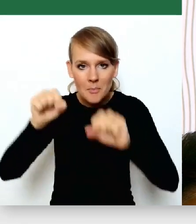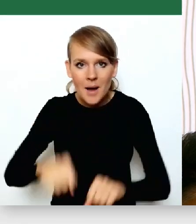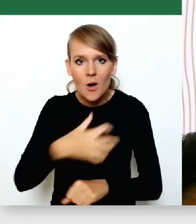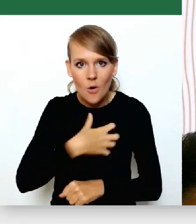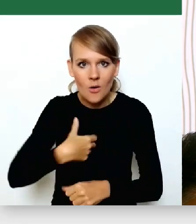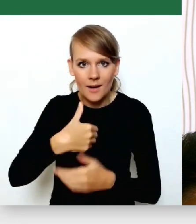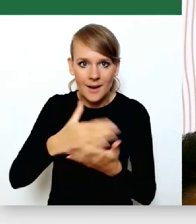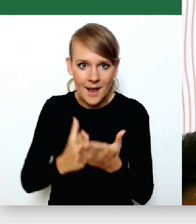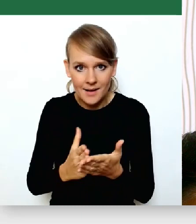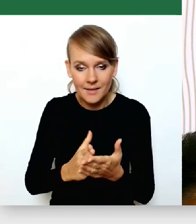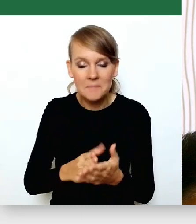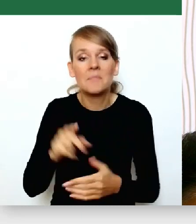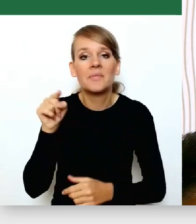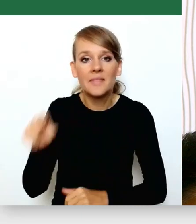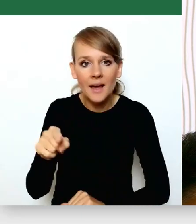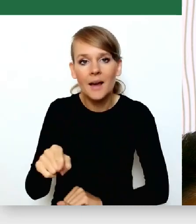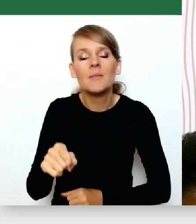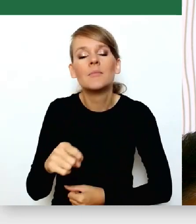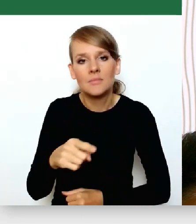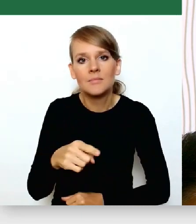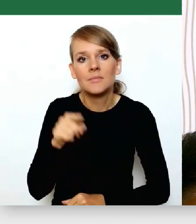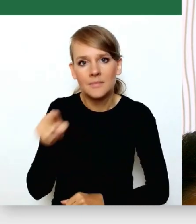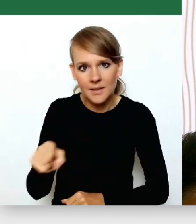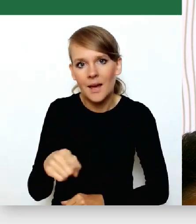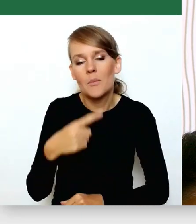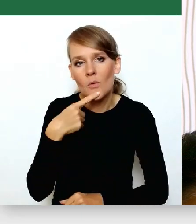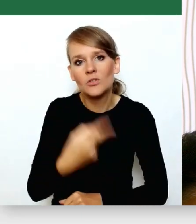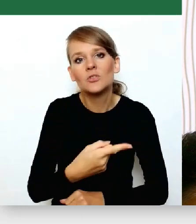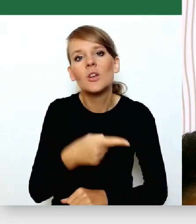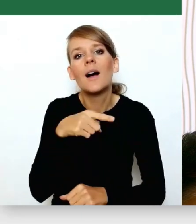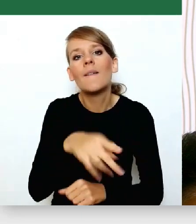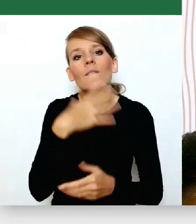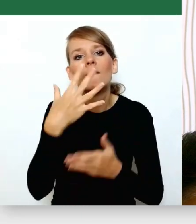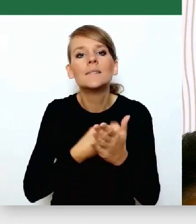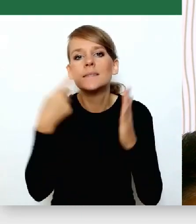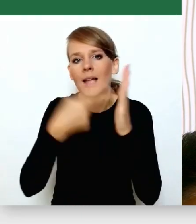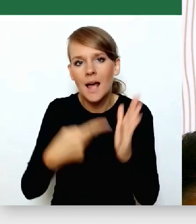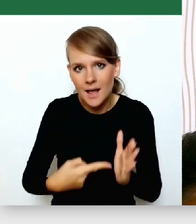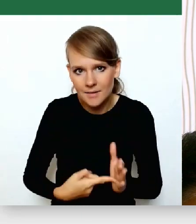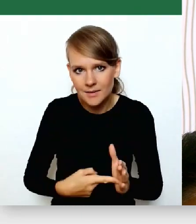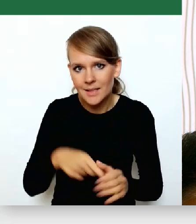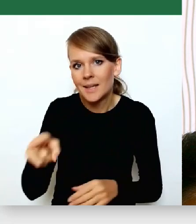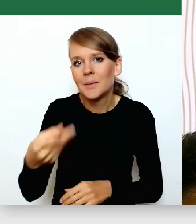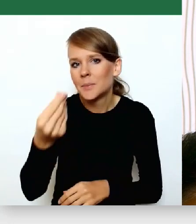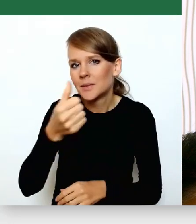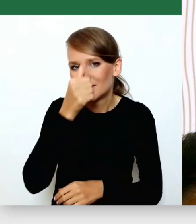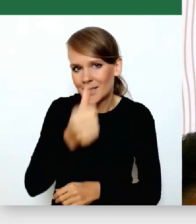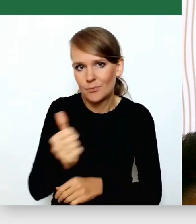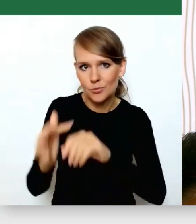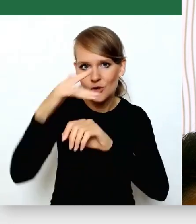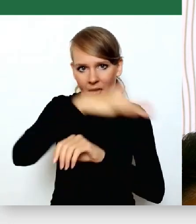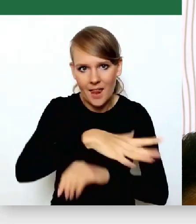Tam jest powiedziane, na co on ma być przeznaczony. Nie da się tego pieniądza przelać do budżetu państwa.